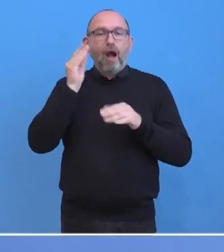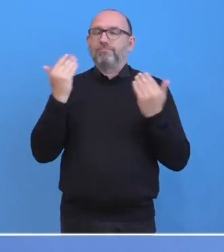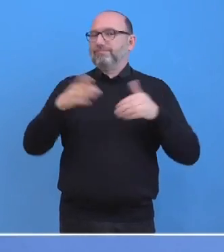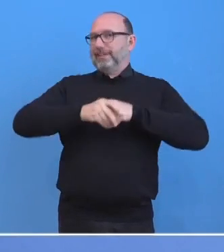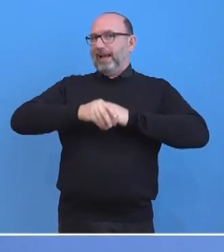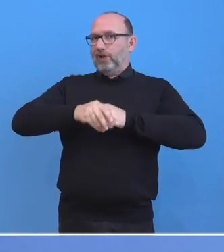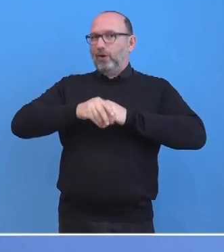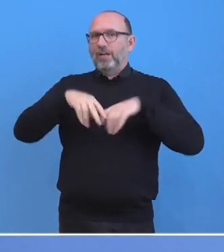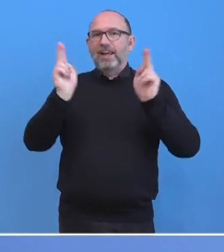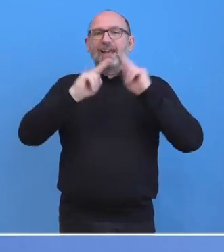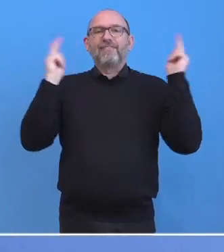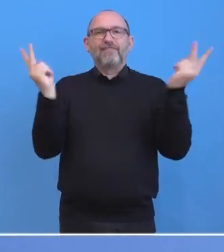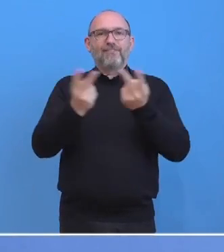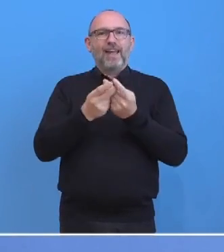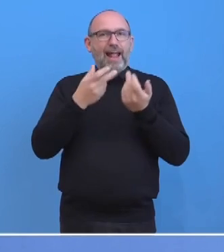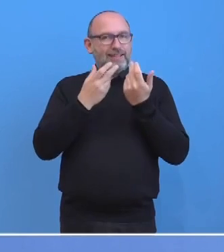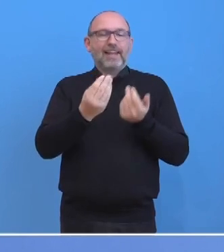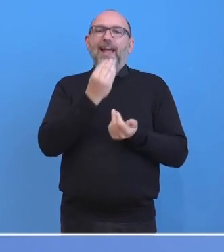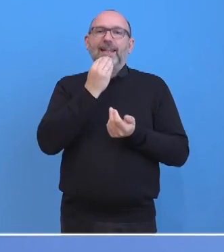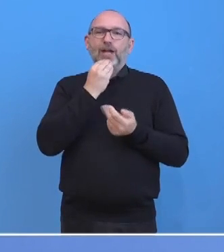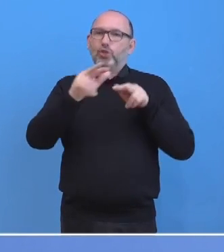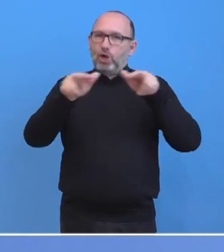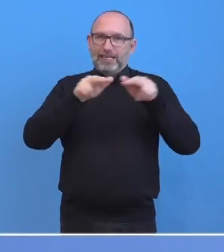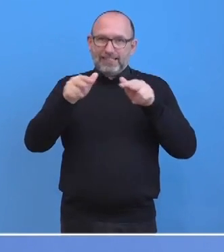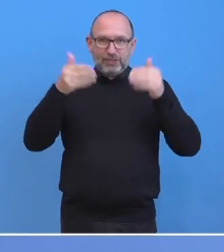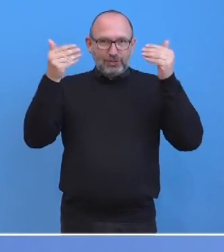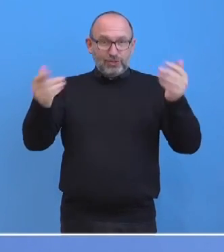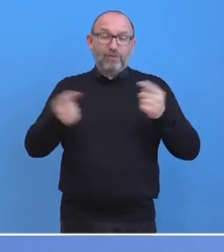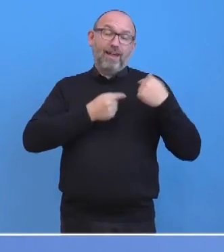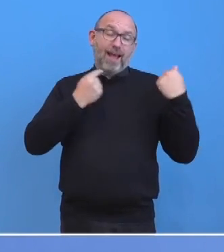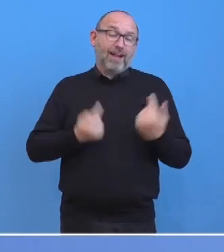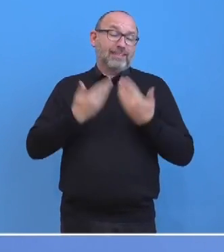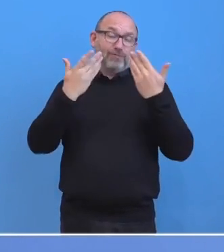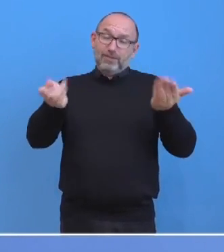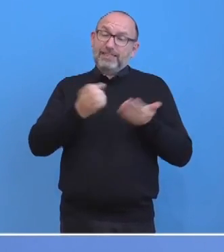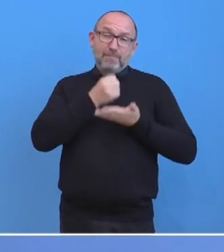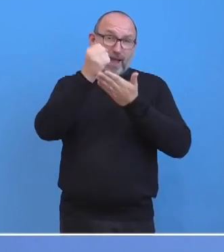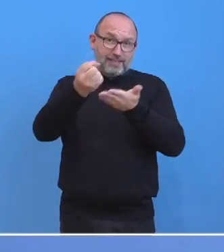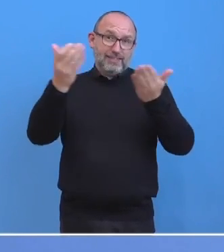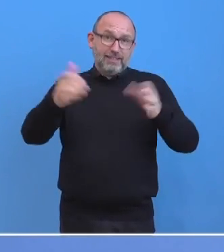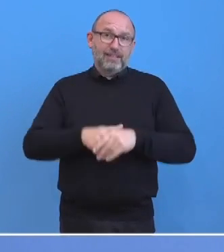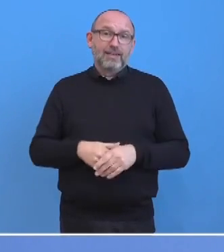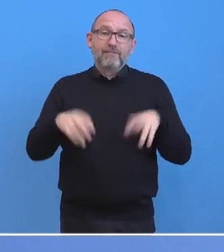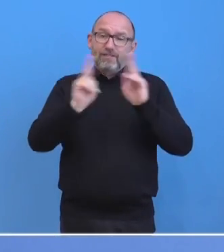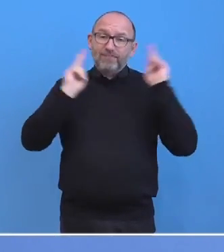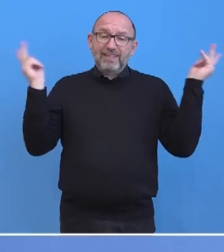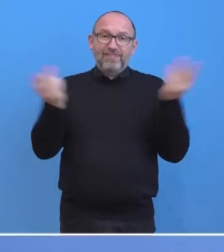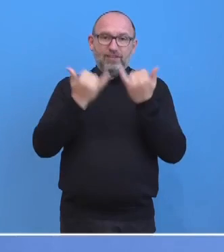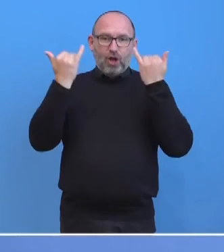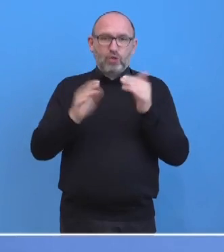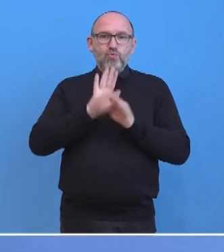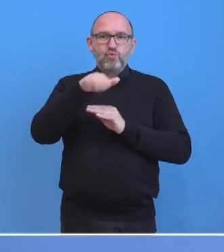Welternährungsorganisation ganz herzlich zu dem Preis. Weltweit erleiden heute über